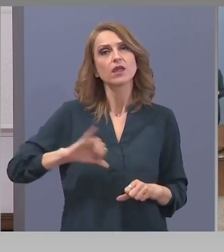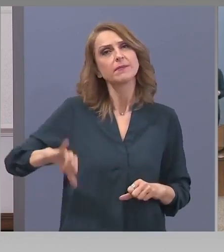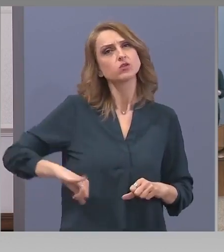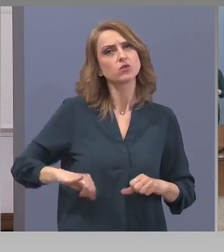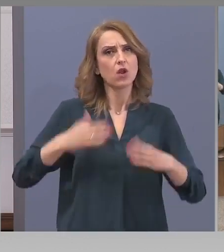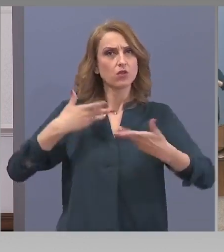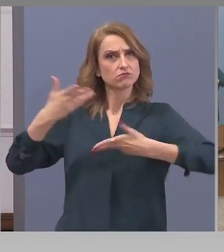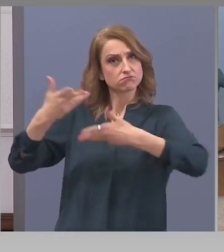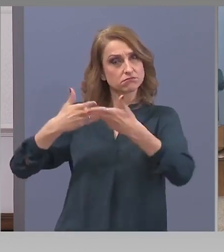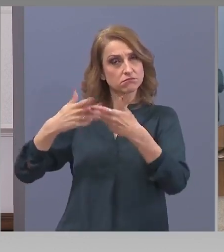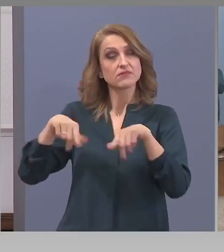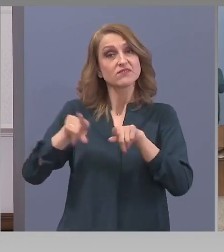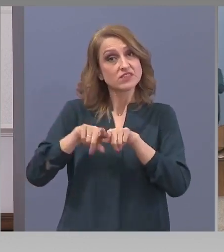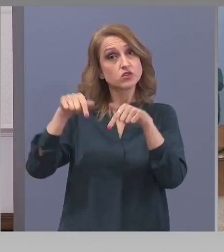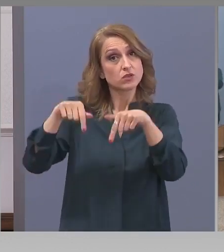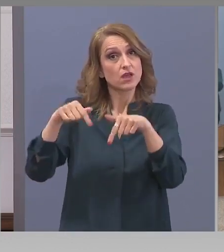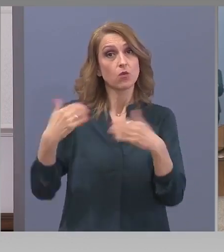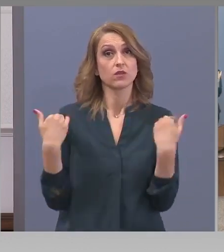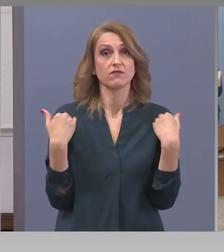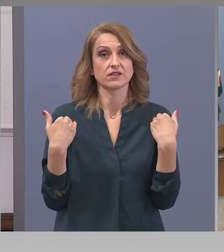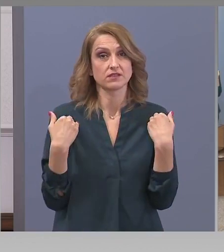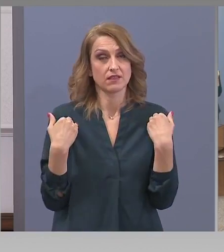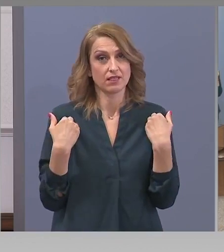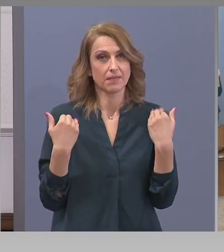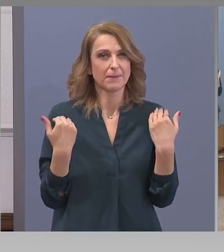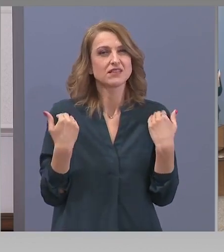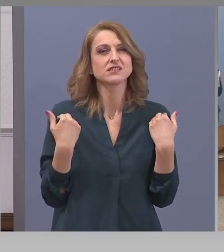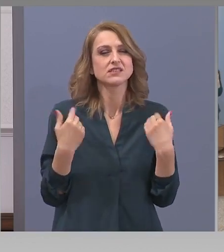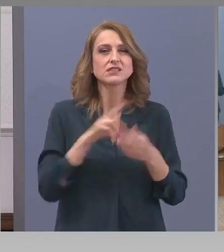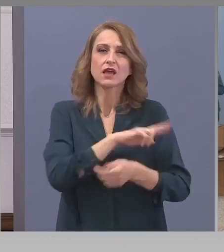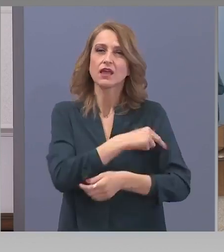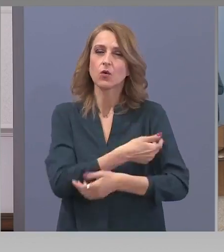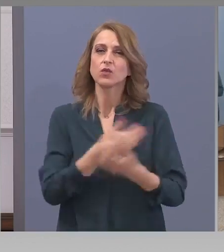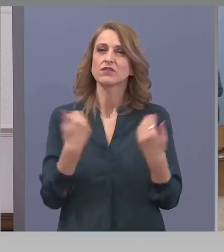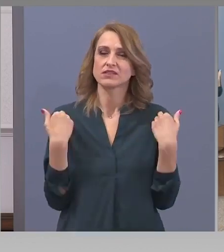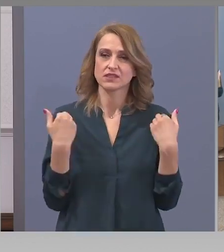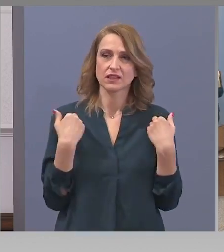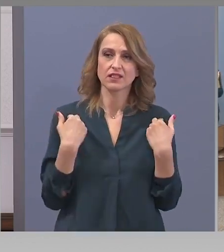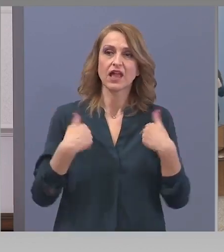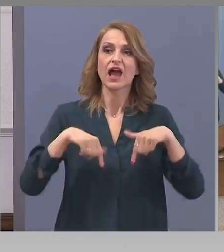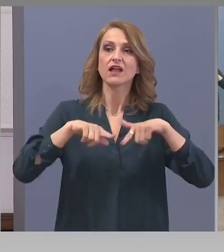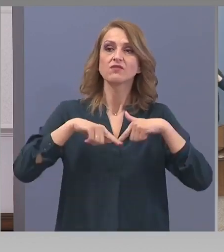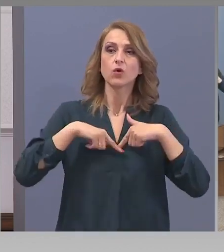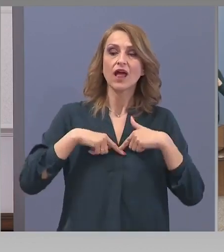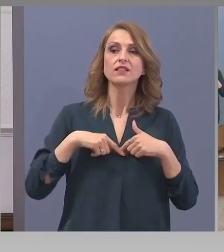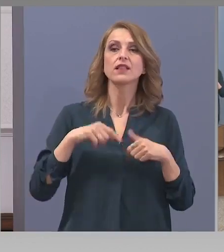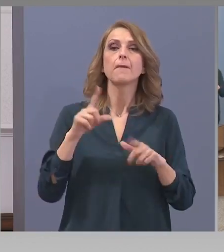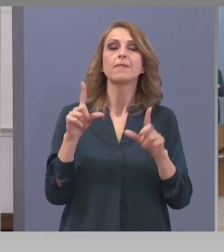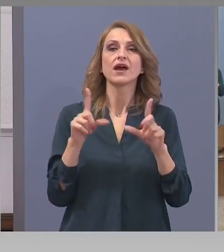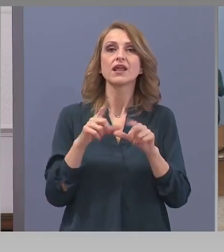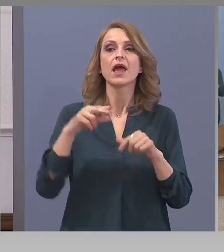сътрудничество в същия университет. Адвокат доктор Мария Петрова.